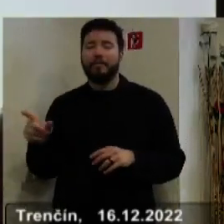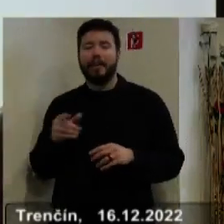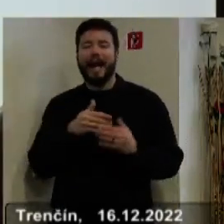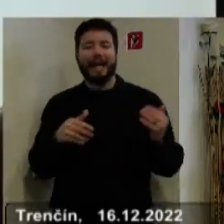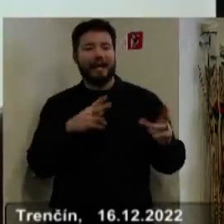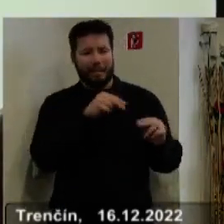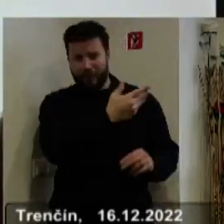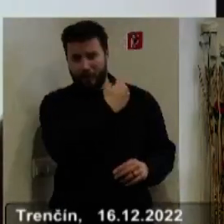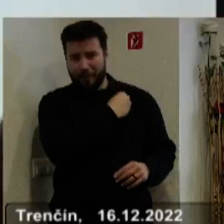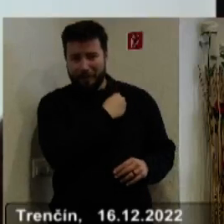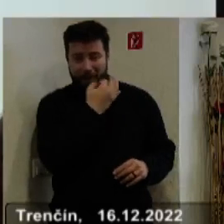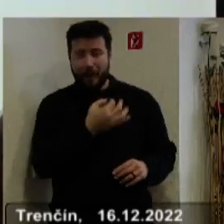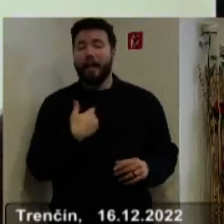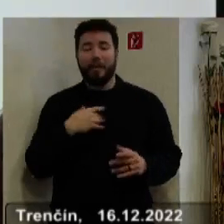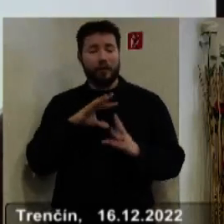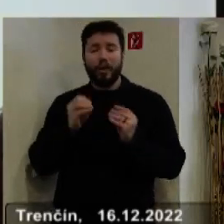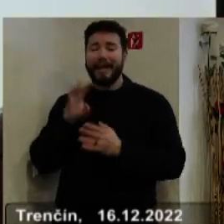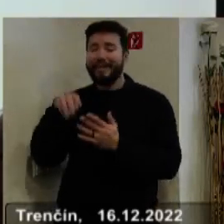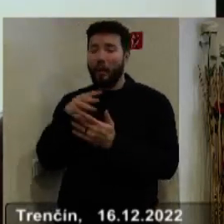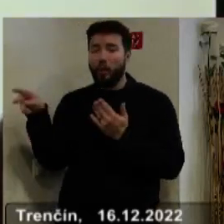všetky tabulky, ktoré sme mali k dispozícii.